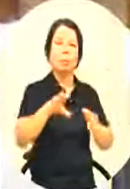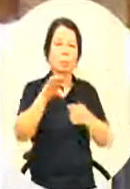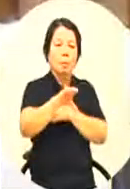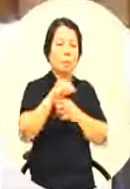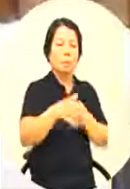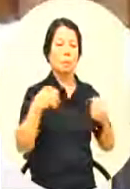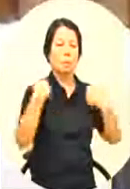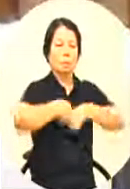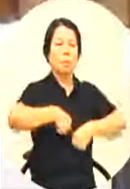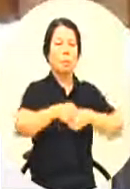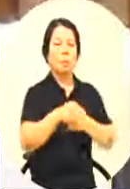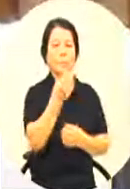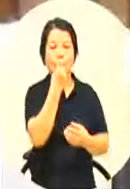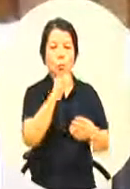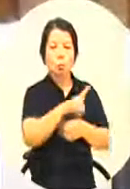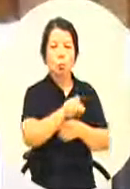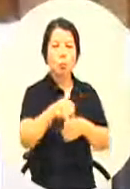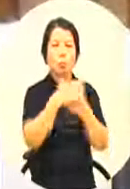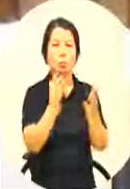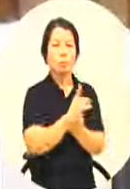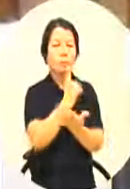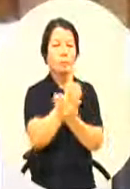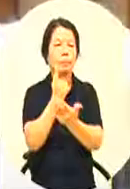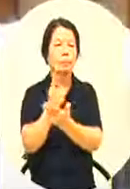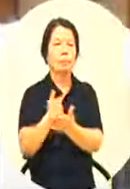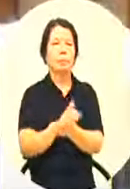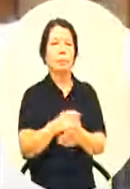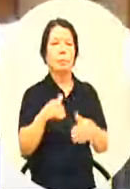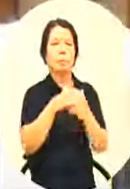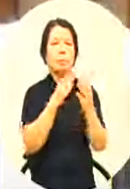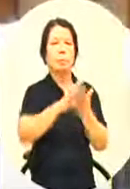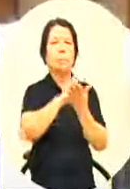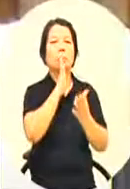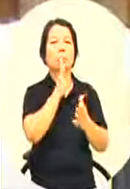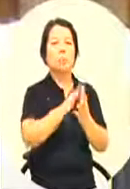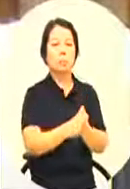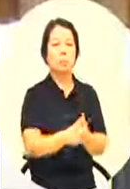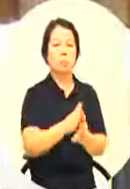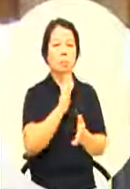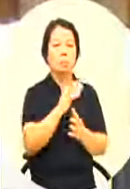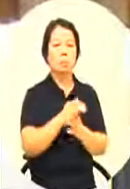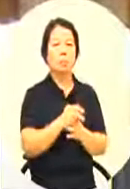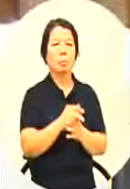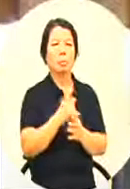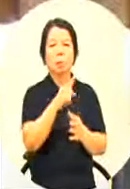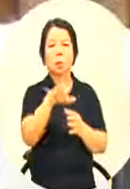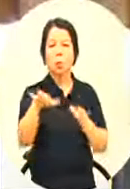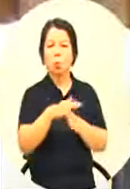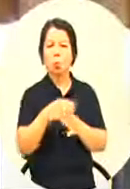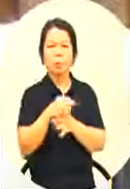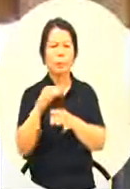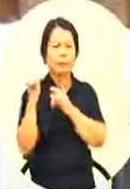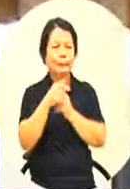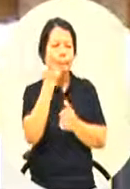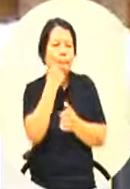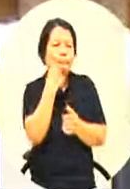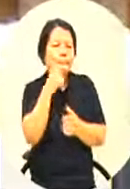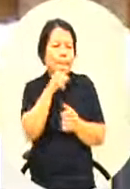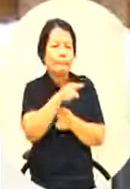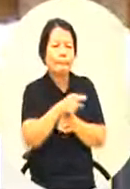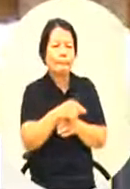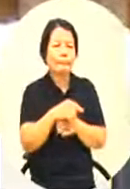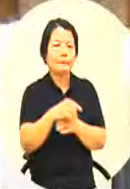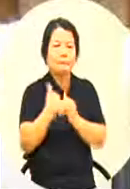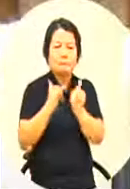衣服然后所吃的美食每一项每一项都变成追星族疯狂追逐的焦点你想想看一